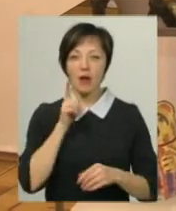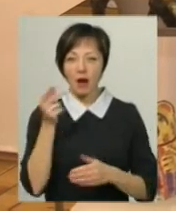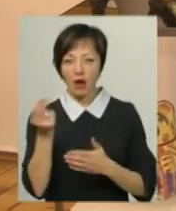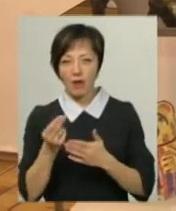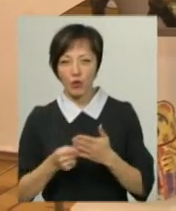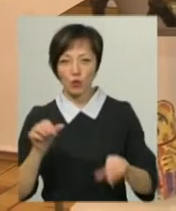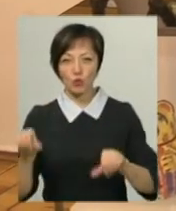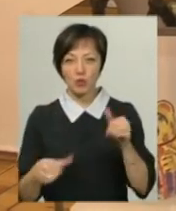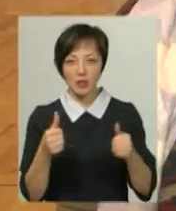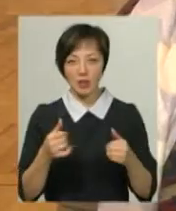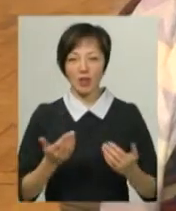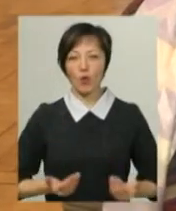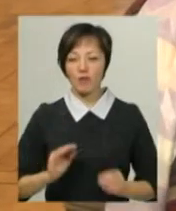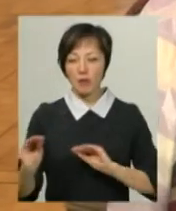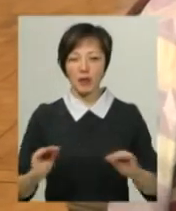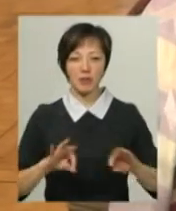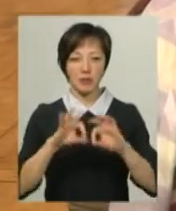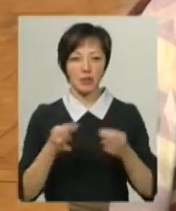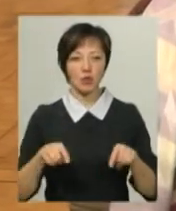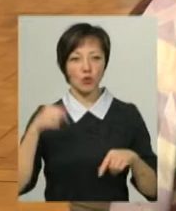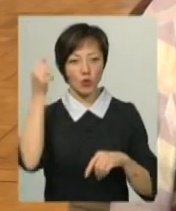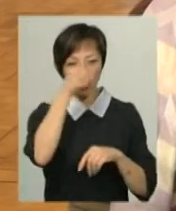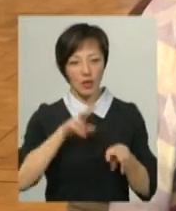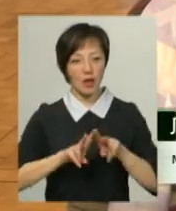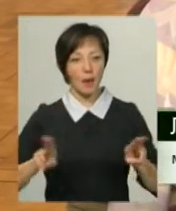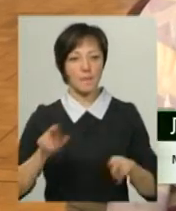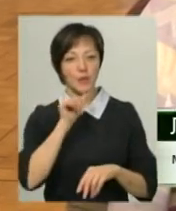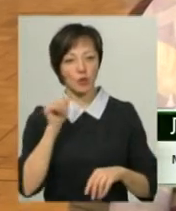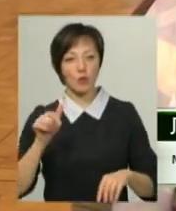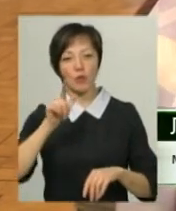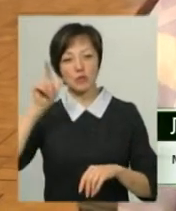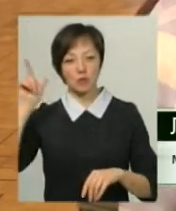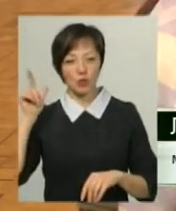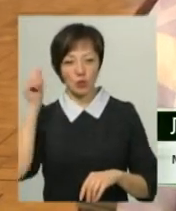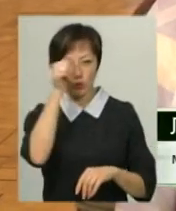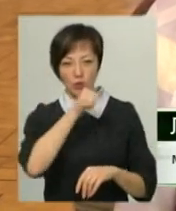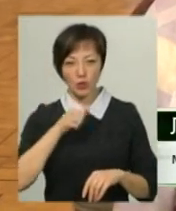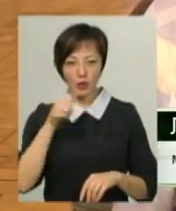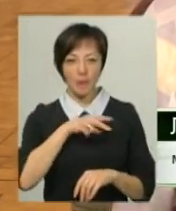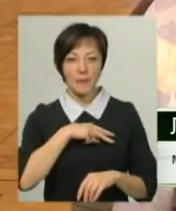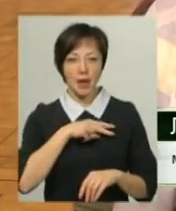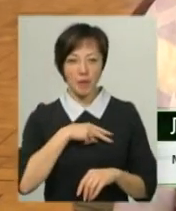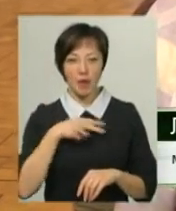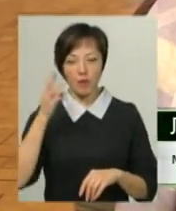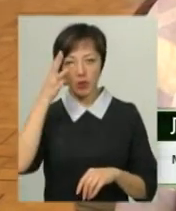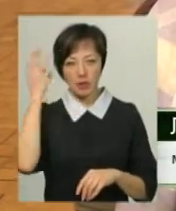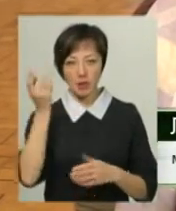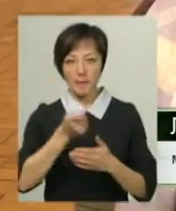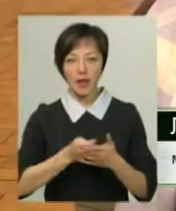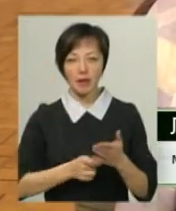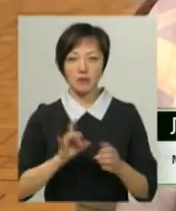декоративно-прикладне мистецтво. Цьогоріч, як і в минулому, позаминулому році, премія «Подільська